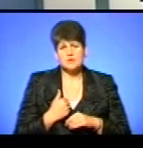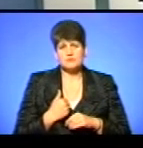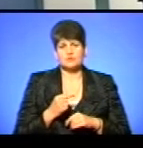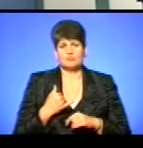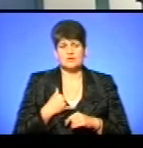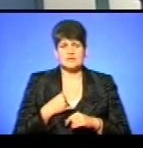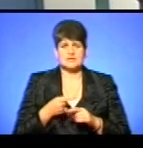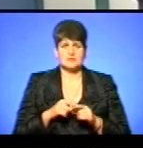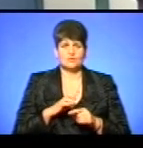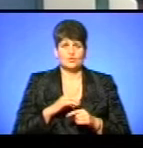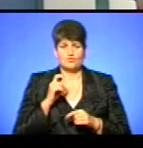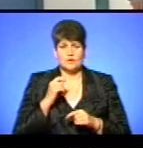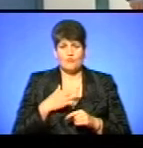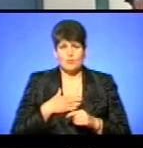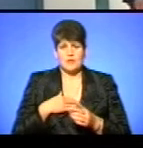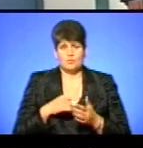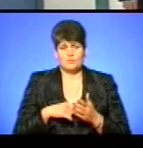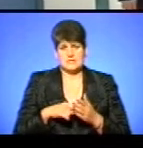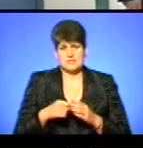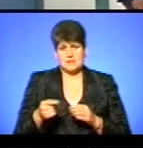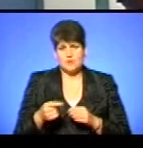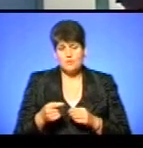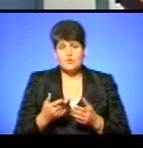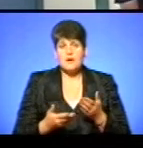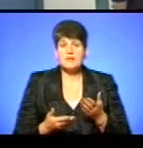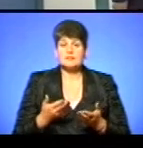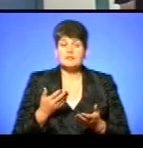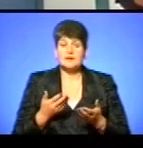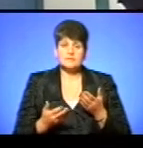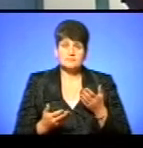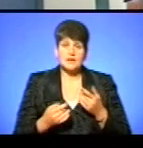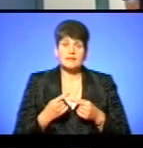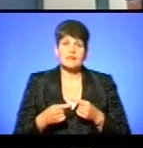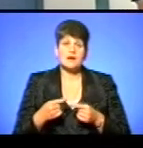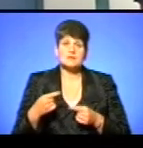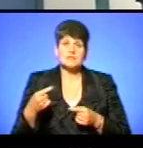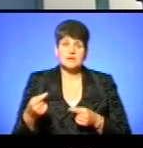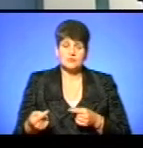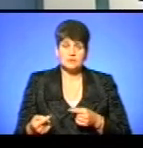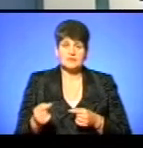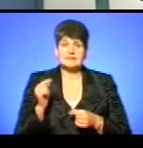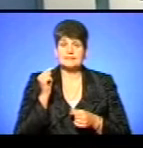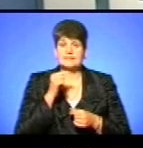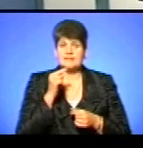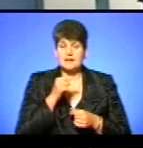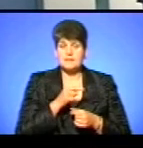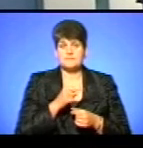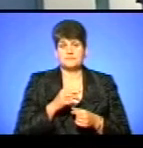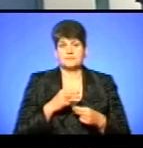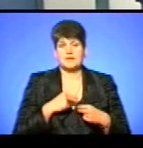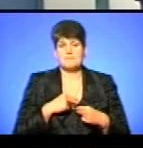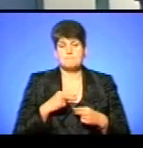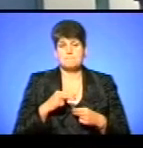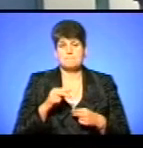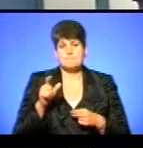було в нас в Україні, в моєму місці Тернополі. Але як наслідок, що там пасажир платіжоздатний.